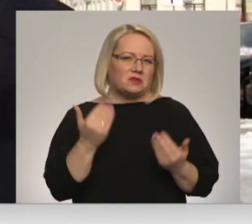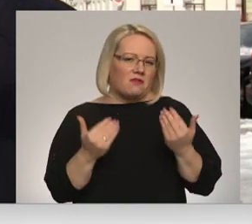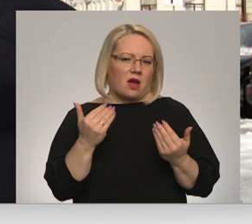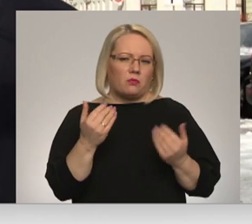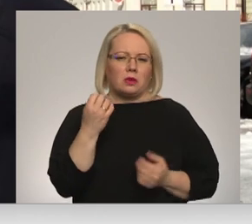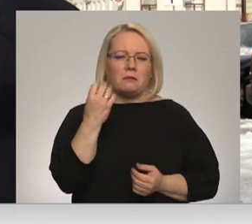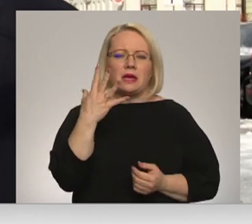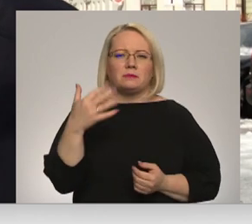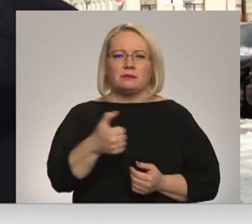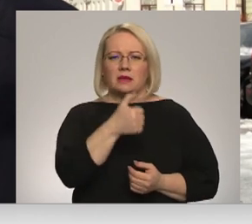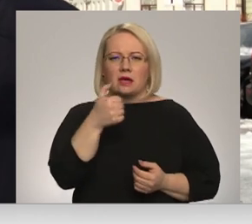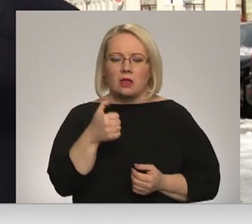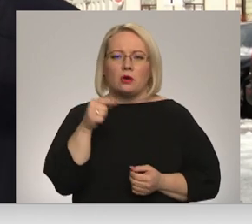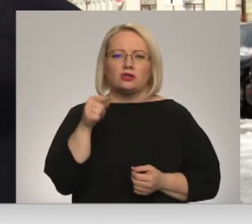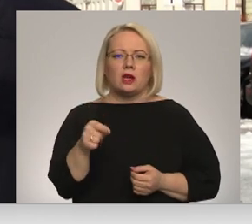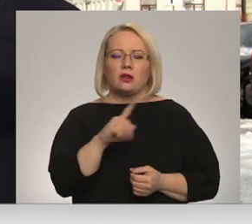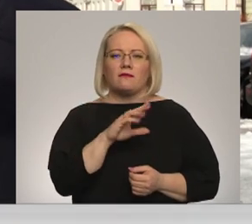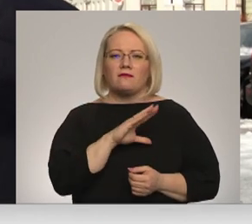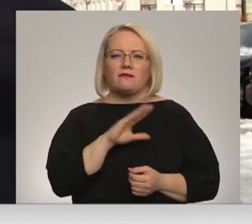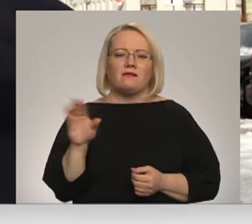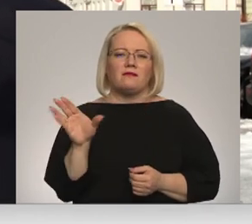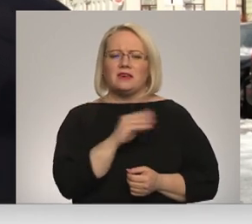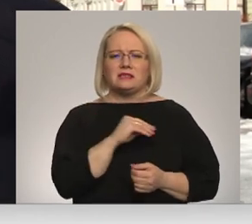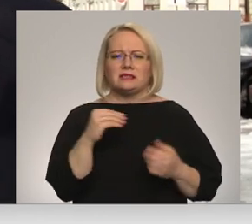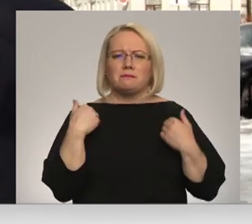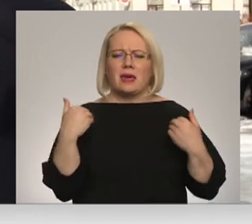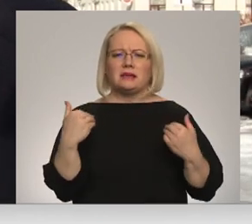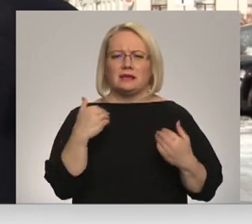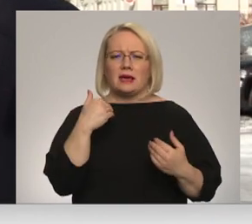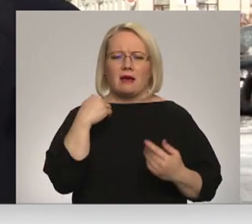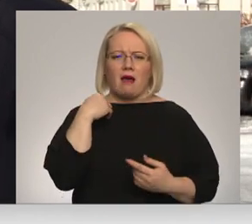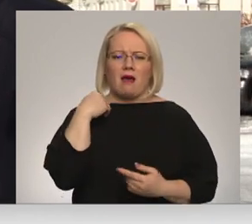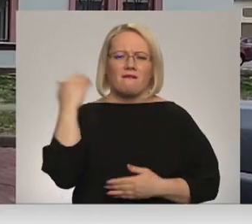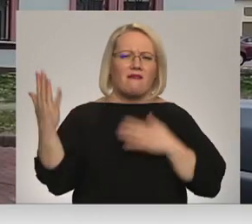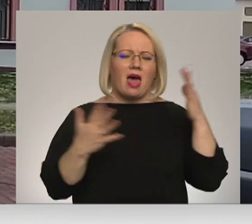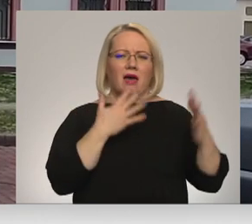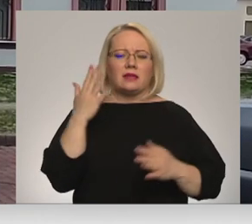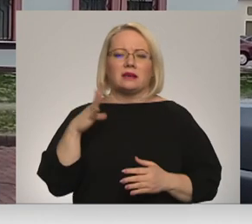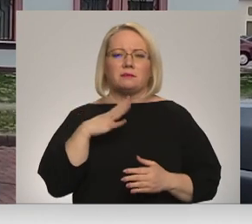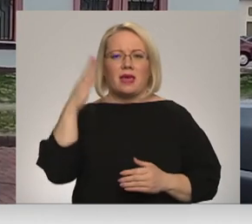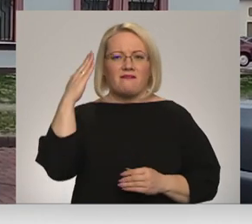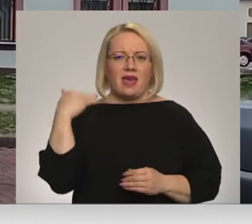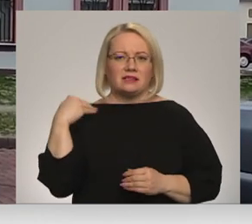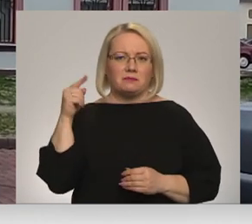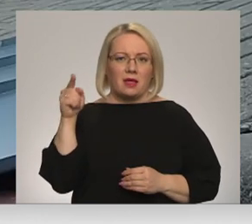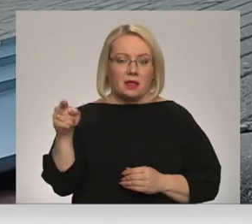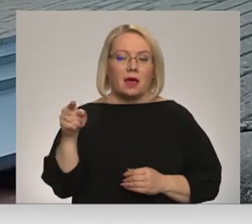15 gados. Šī ir viena no ļoti spēcīgākajām vētram, kas ir bijusi Ventspilī. Ceļzījums ir